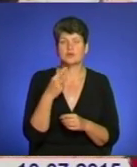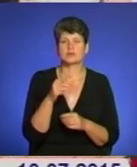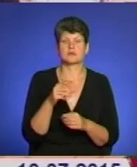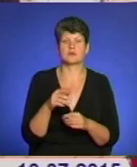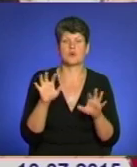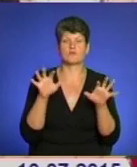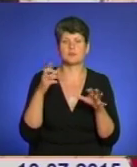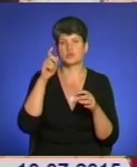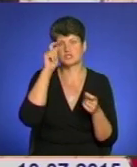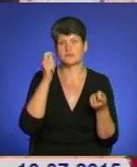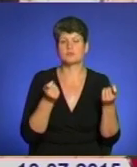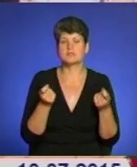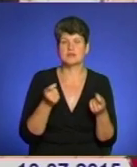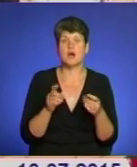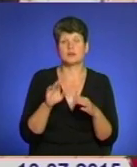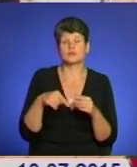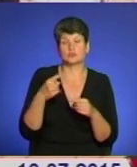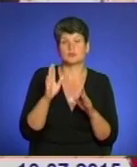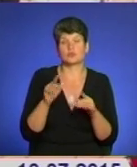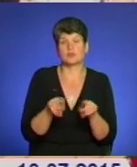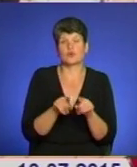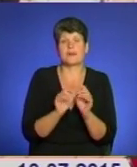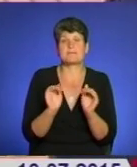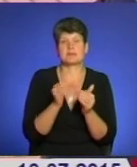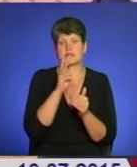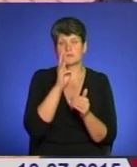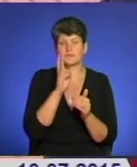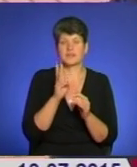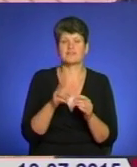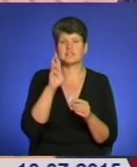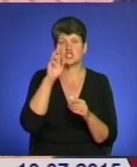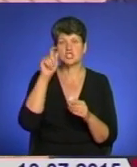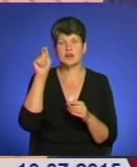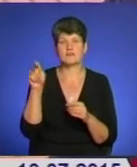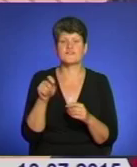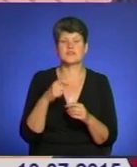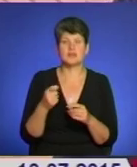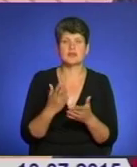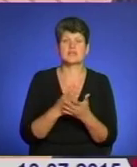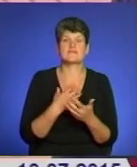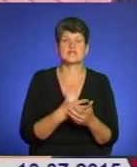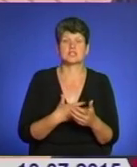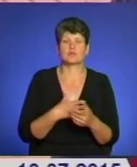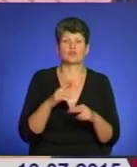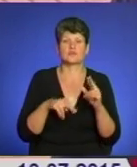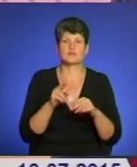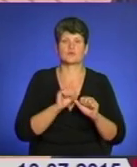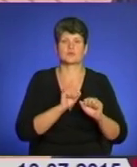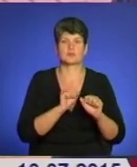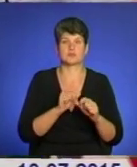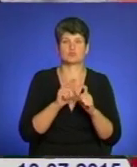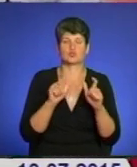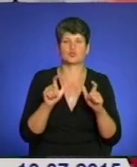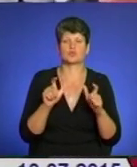сподівається, що згодом стільки становитиме мінімальна зарплата. В державі війна і важливими є будівництво фортифікаційних споруд на Сході,